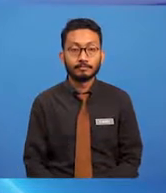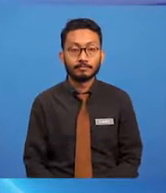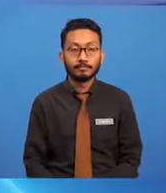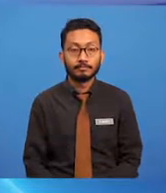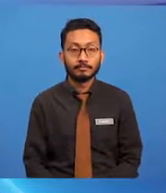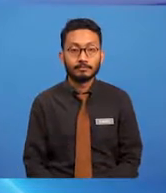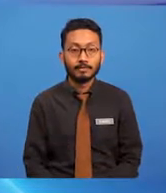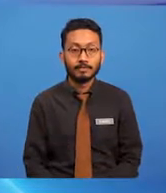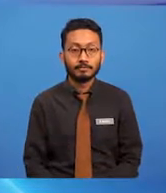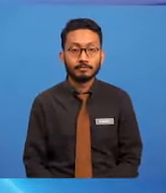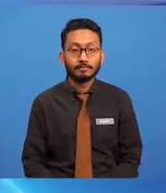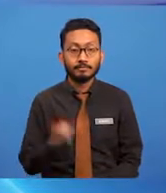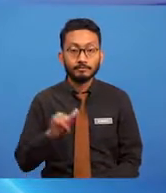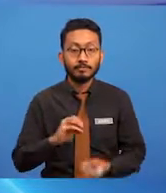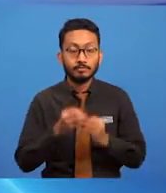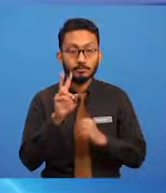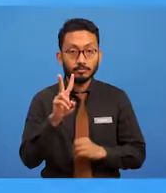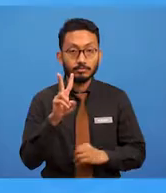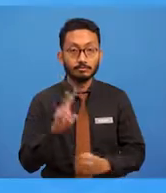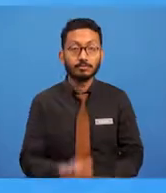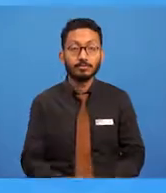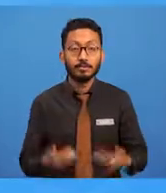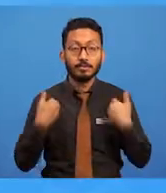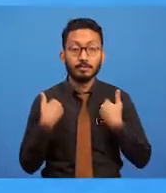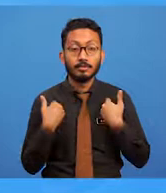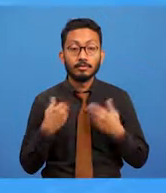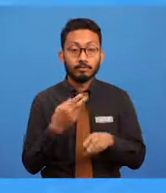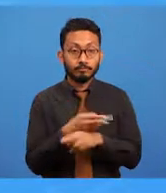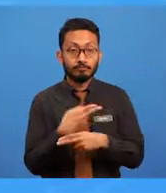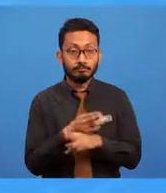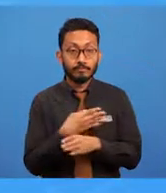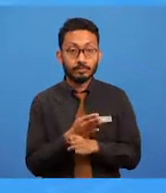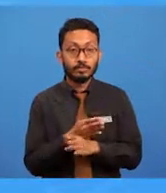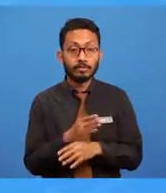Yang kedua pula adalah reka bentuk korporat.